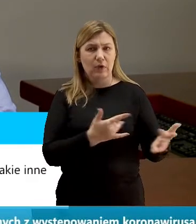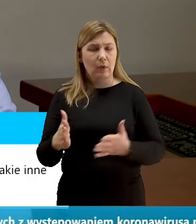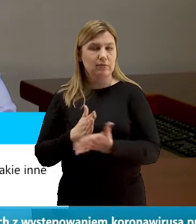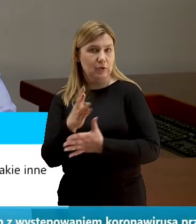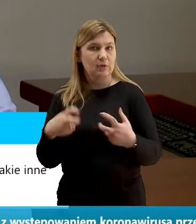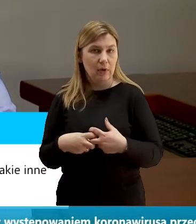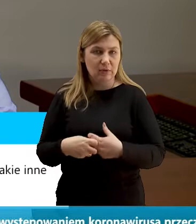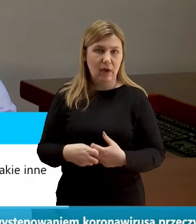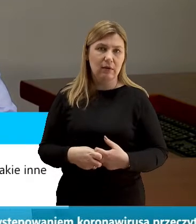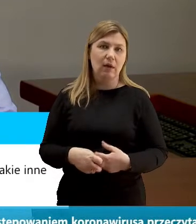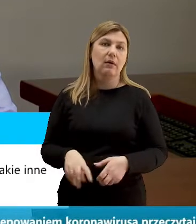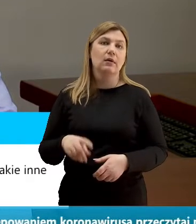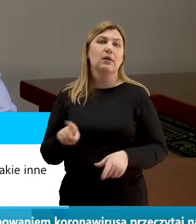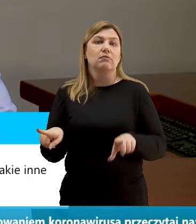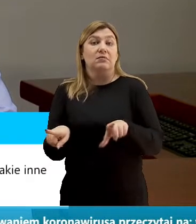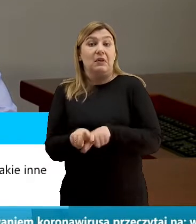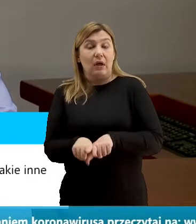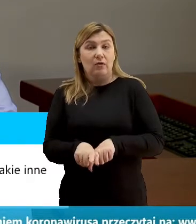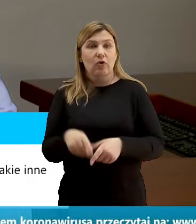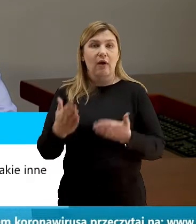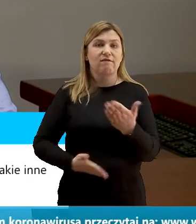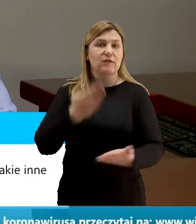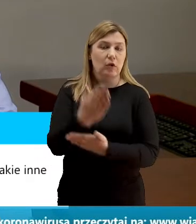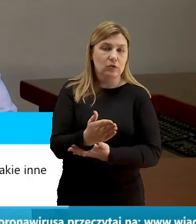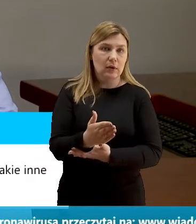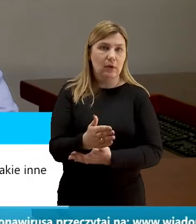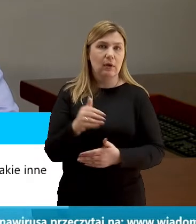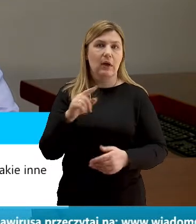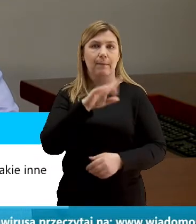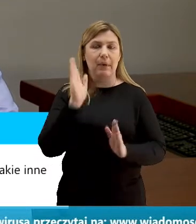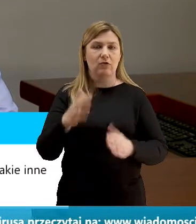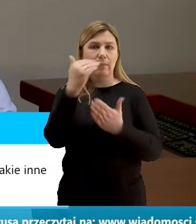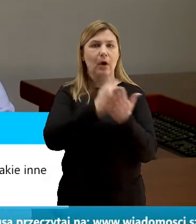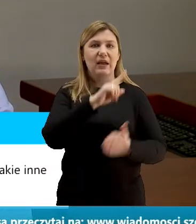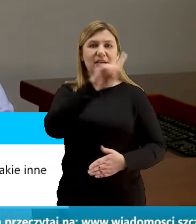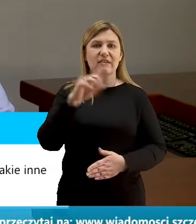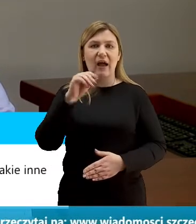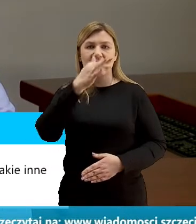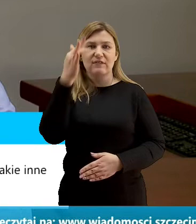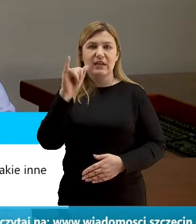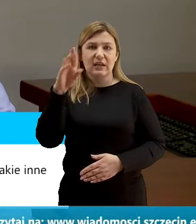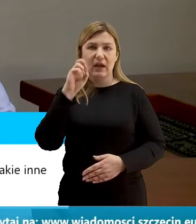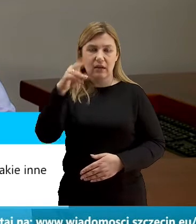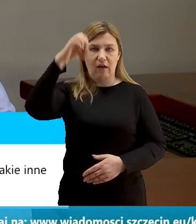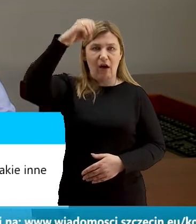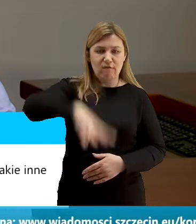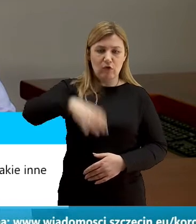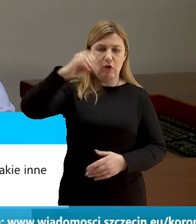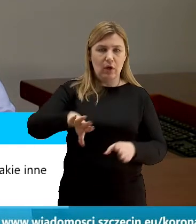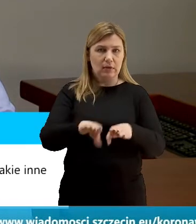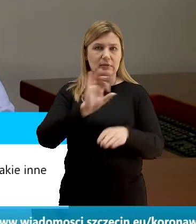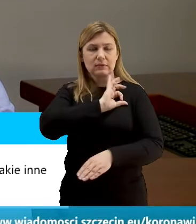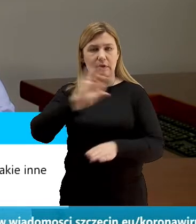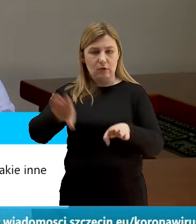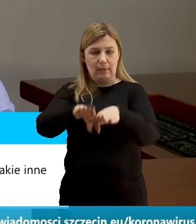nawet składanie wniosków, rusza program ZEFIREG, będzie możliwe poprzez wrzucanie tych wniosków do specjalnej urny,